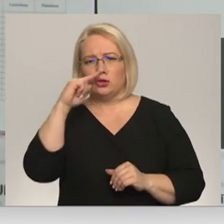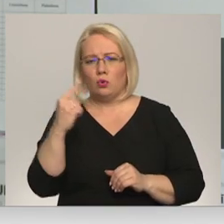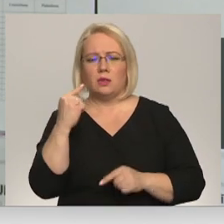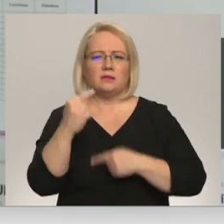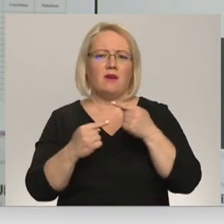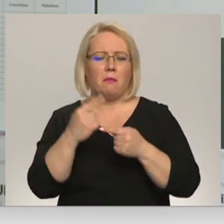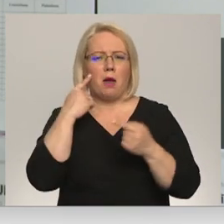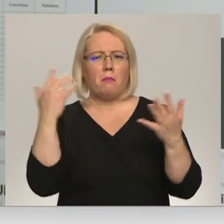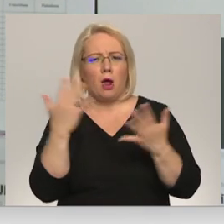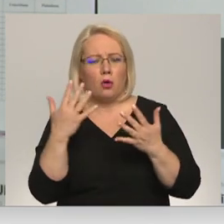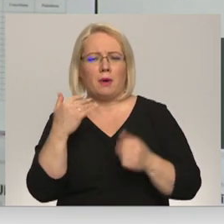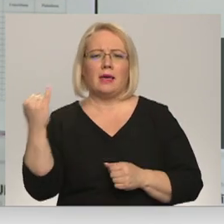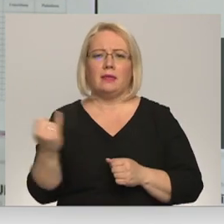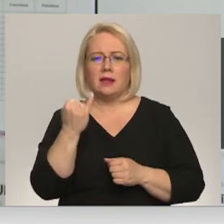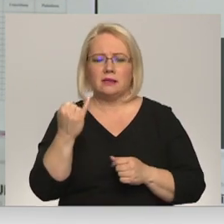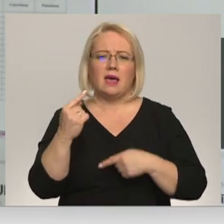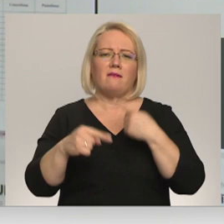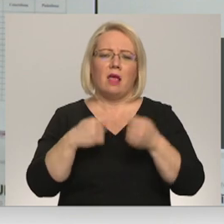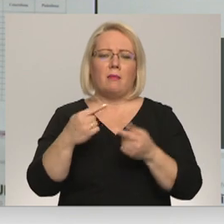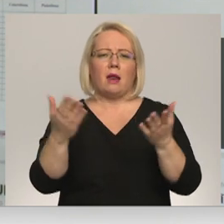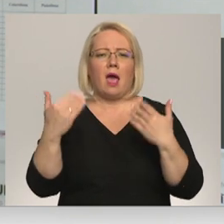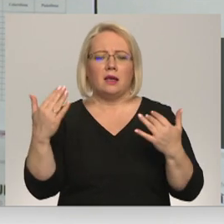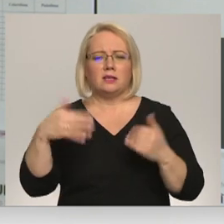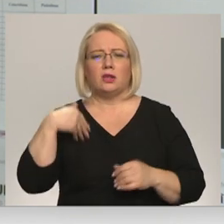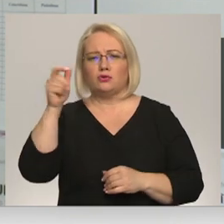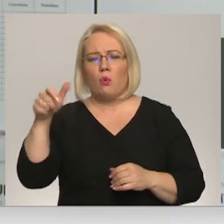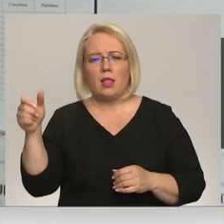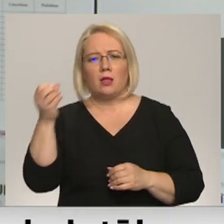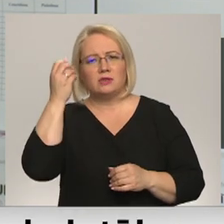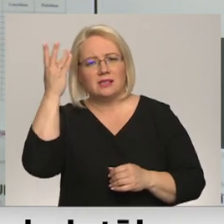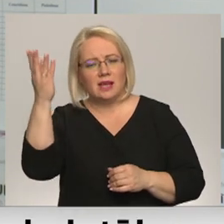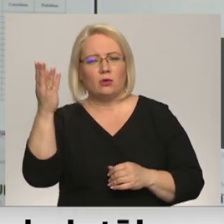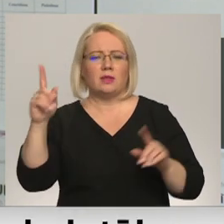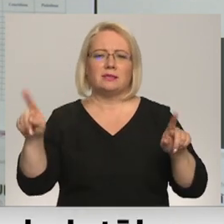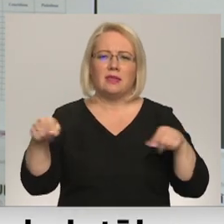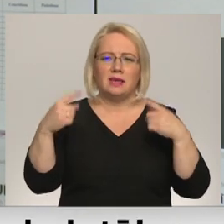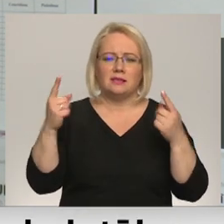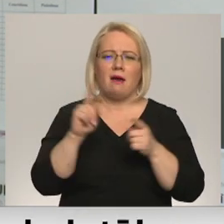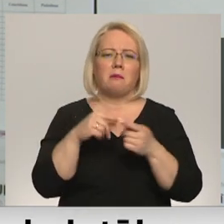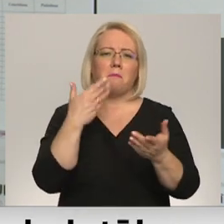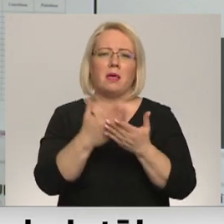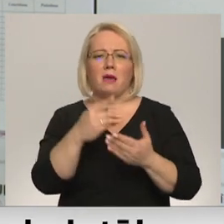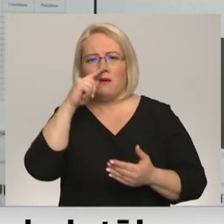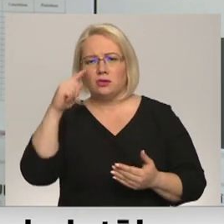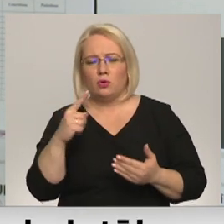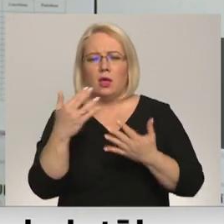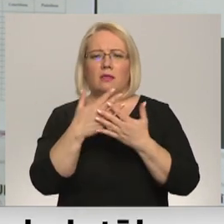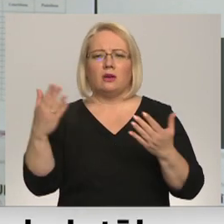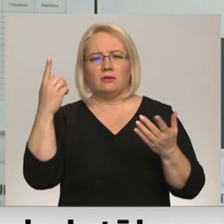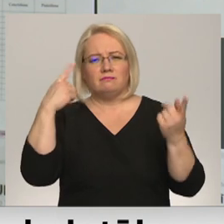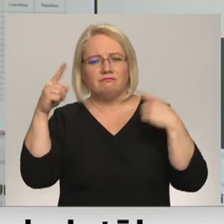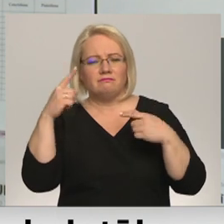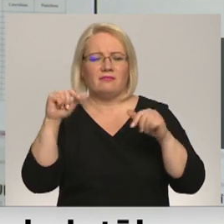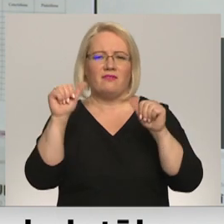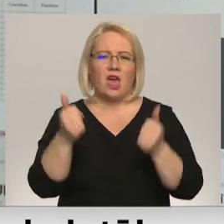interesantas. Viņš skolāni saicina vienmēr izglītoties un attīstīties. Piedāvā arī stundās izmanto dažādus interaktīvus rīkus,